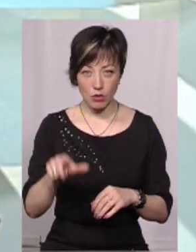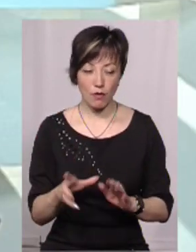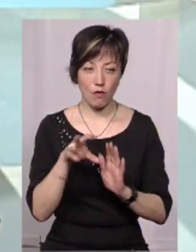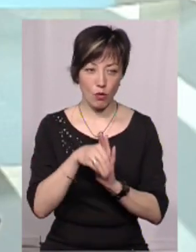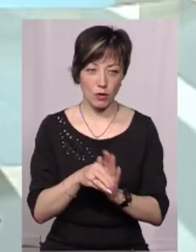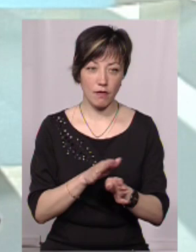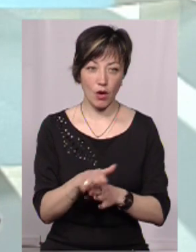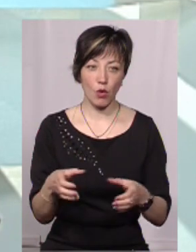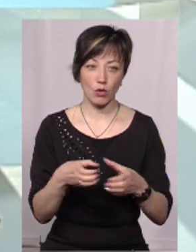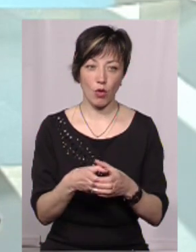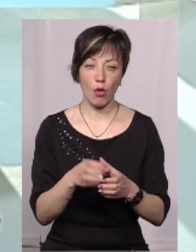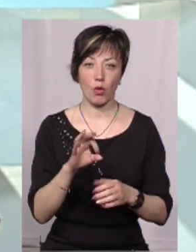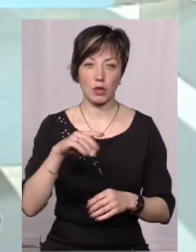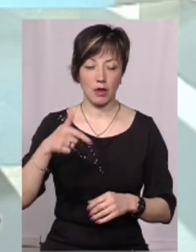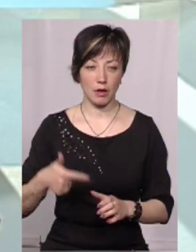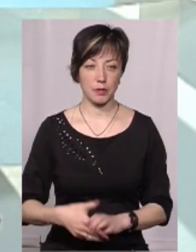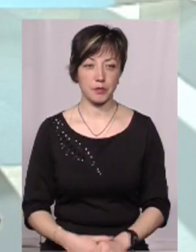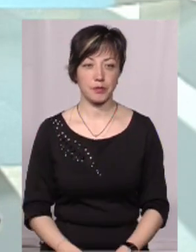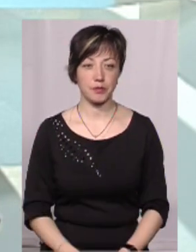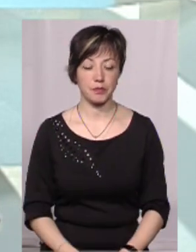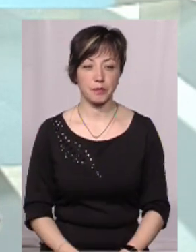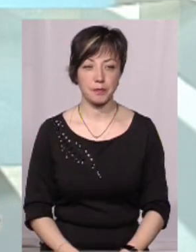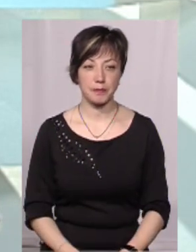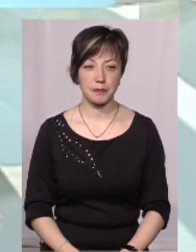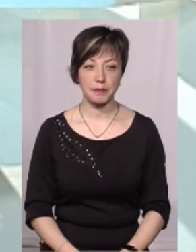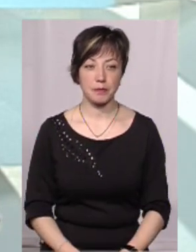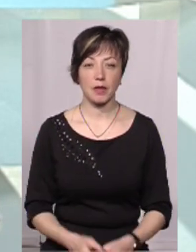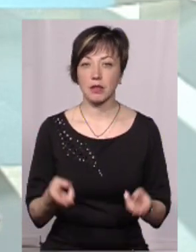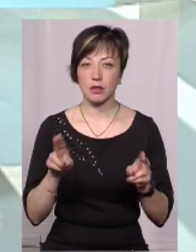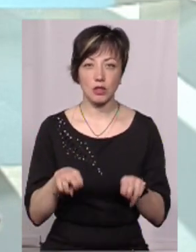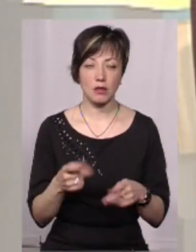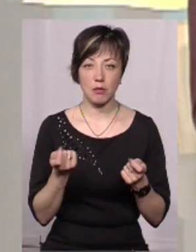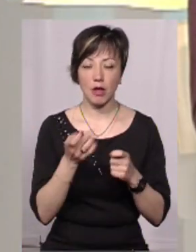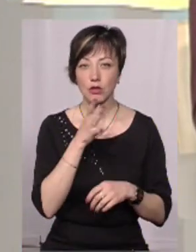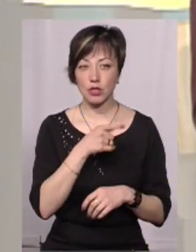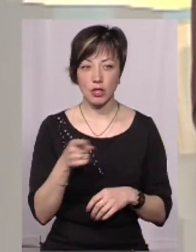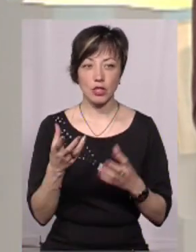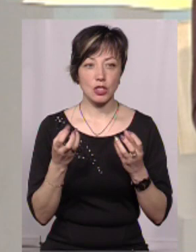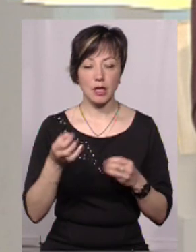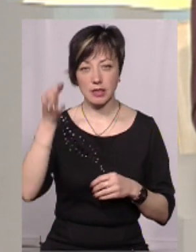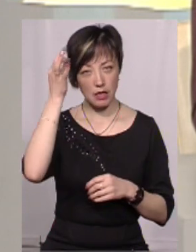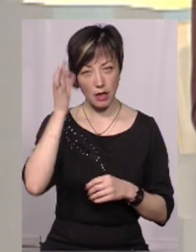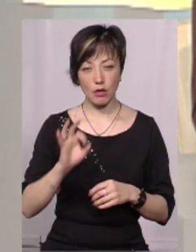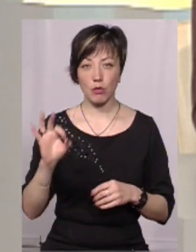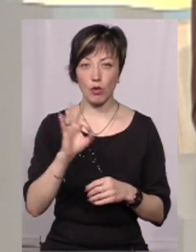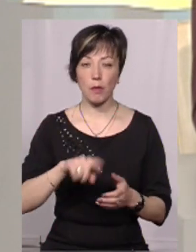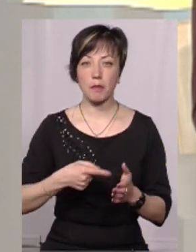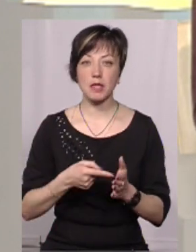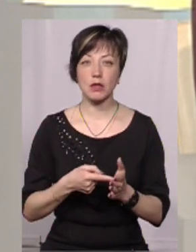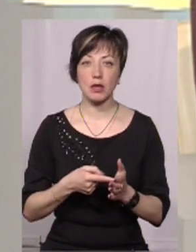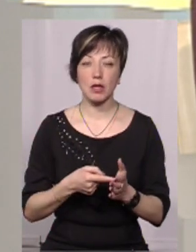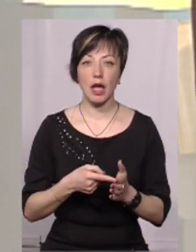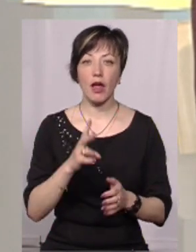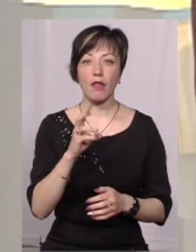який входитиме виконком об'єднаної територіальної громади. І вже лишається не так багато часу. Ми ще не згадали про таке місто